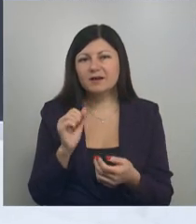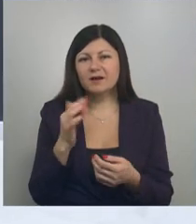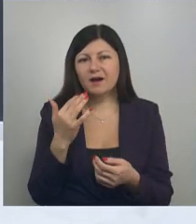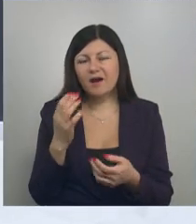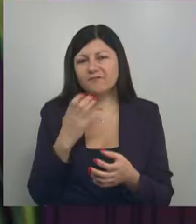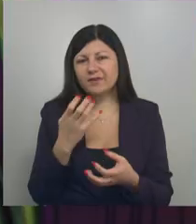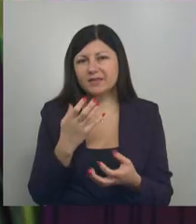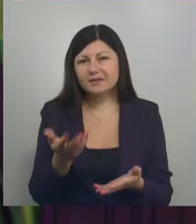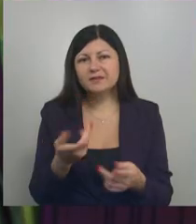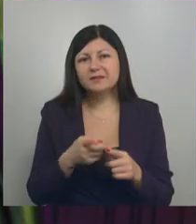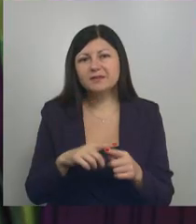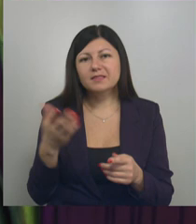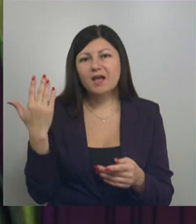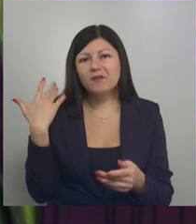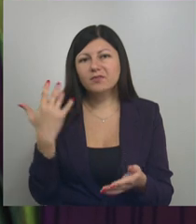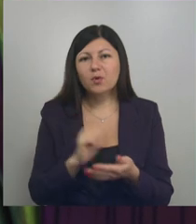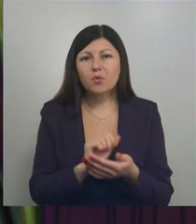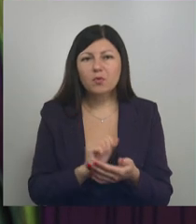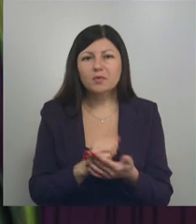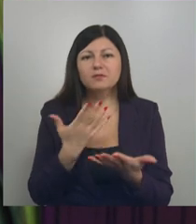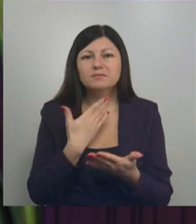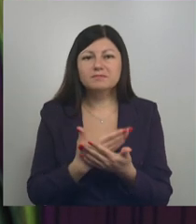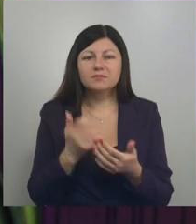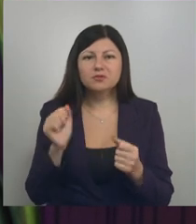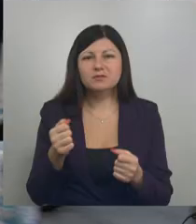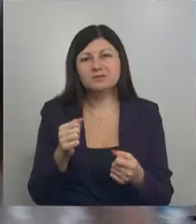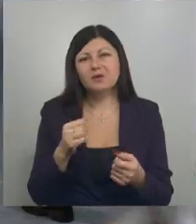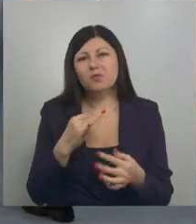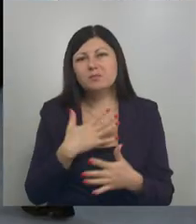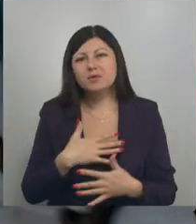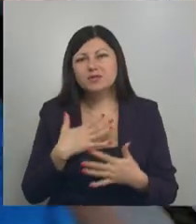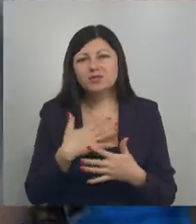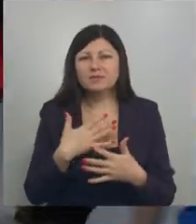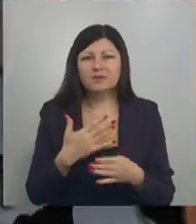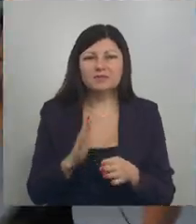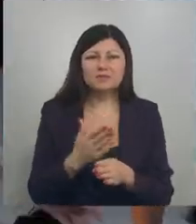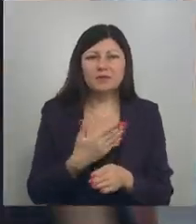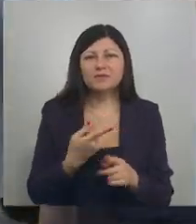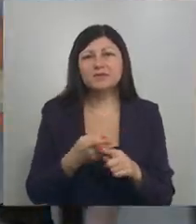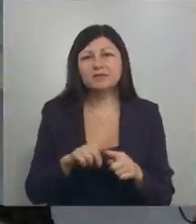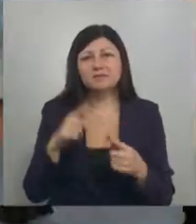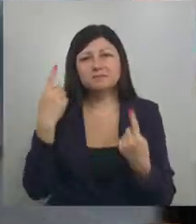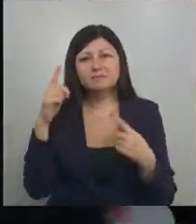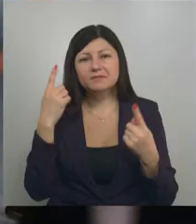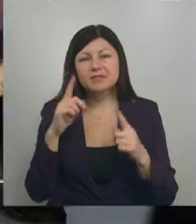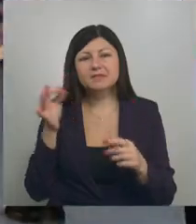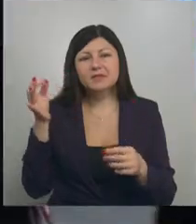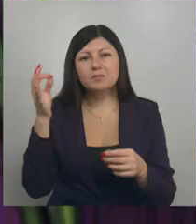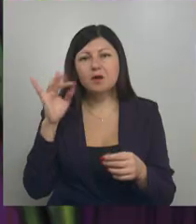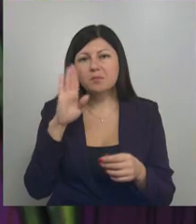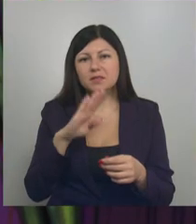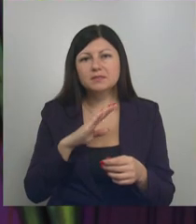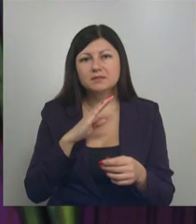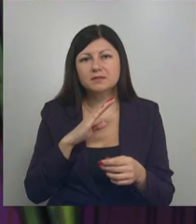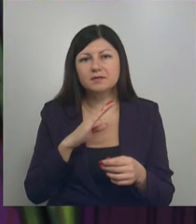одежду – давнее хобби, которое помогает выплеснуть эмоции и избавиться от переживаний. На создание этой линии вдохновили воспоминания об отце.